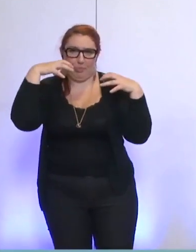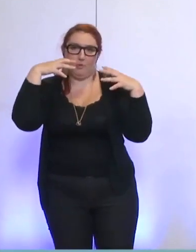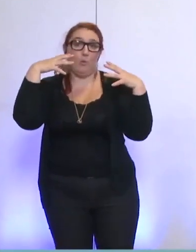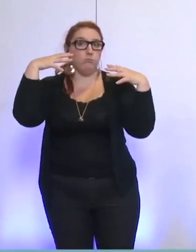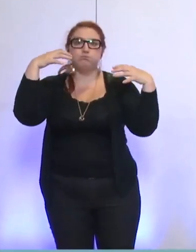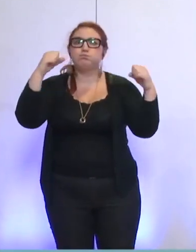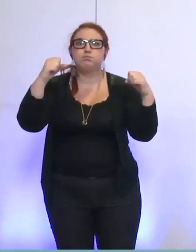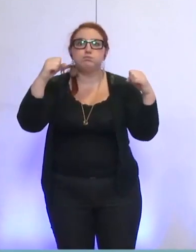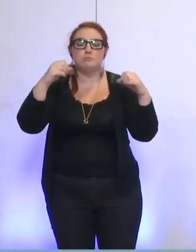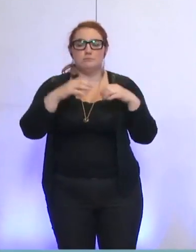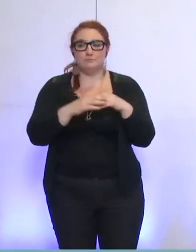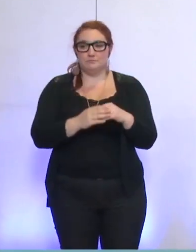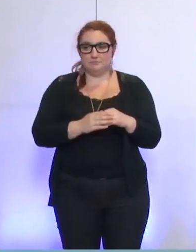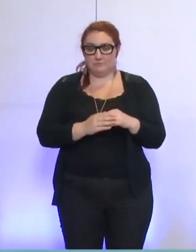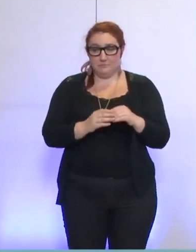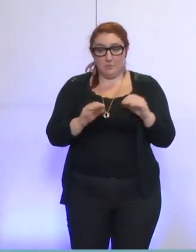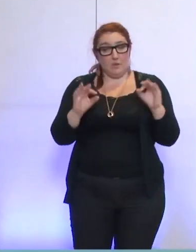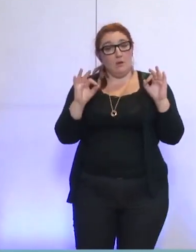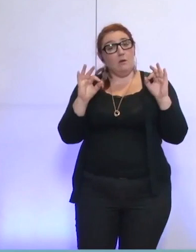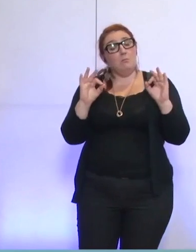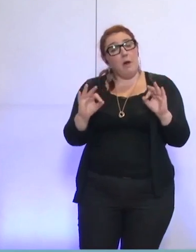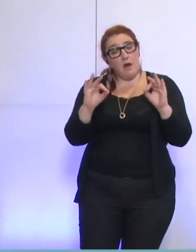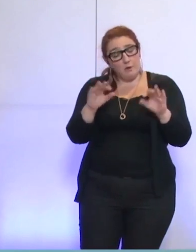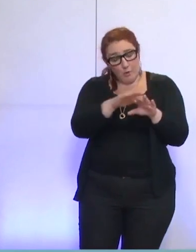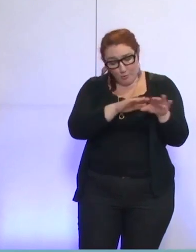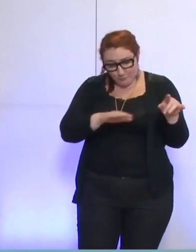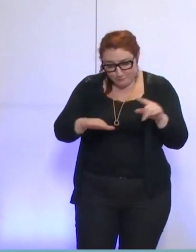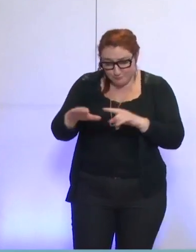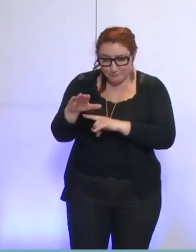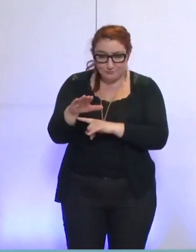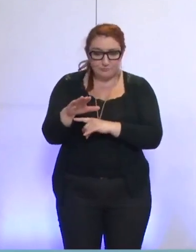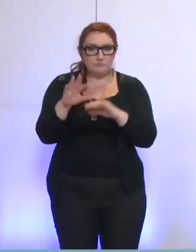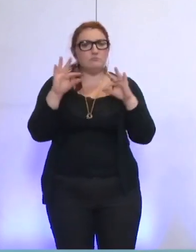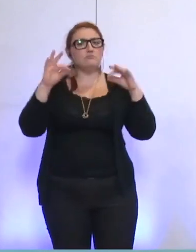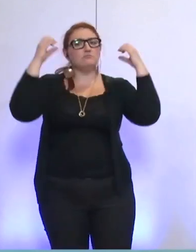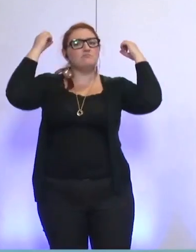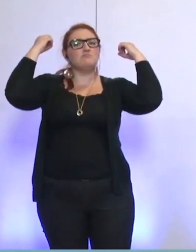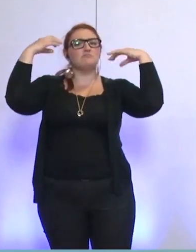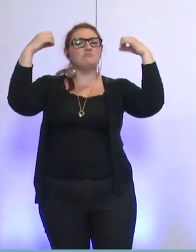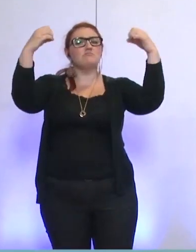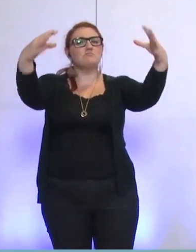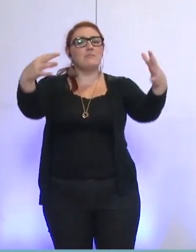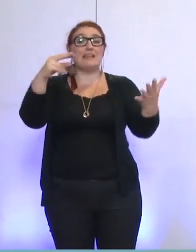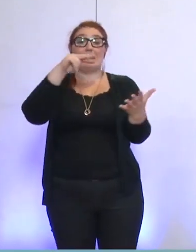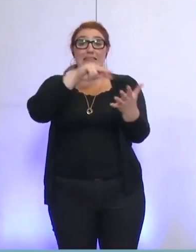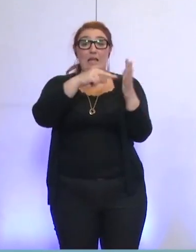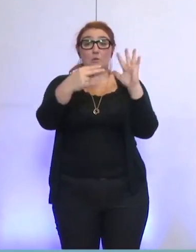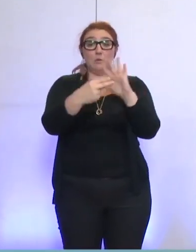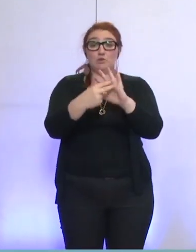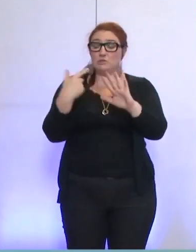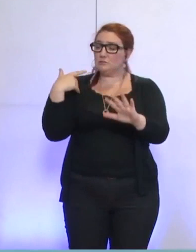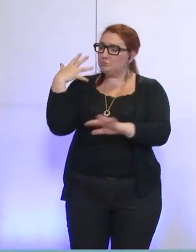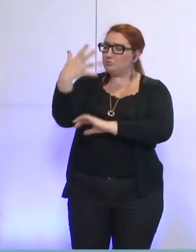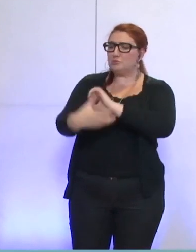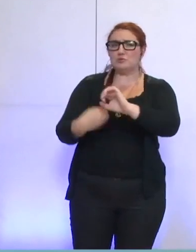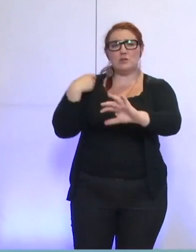Par ailleurs, les technologies en éclairage public ont fortement évolué ces dernières